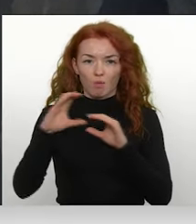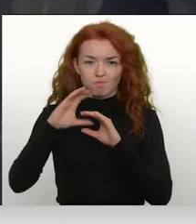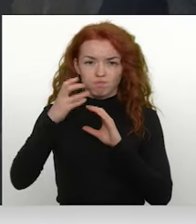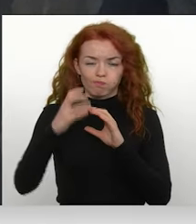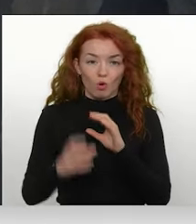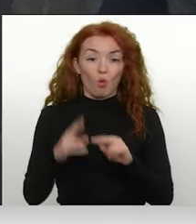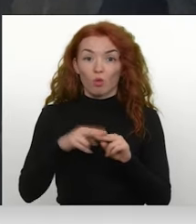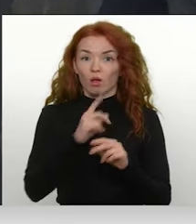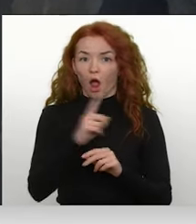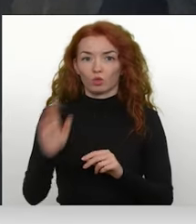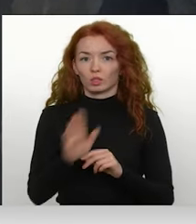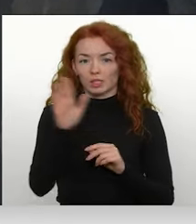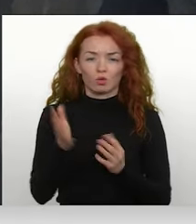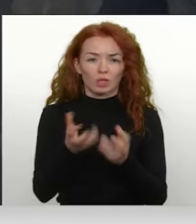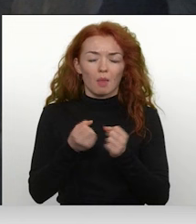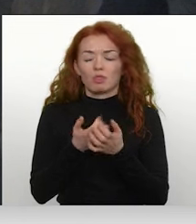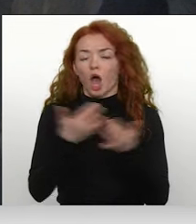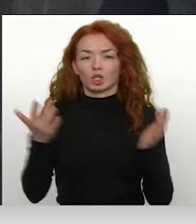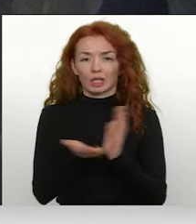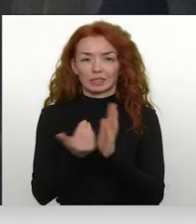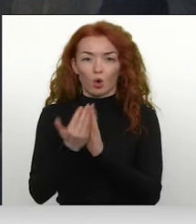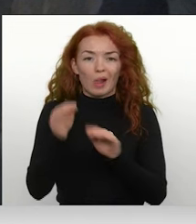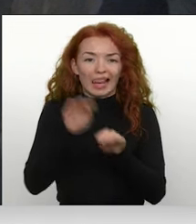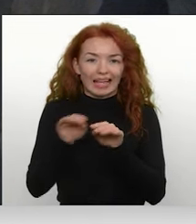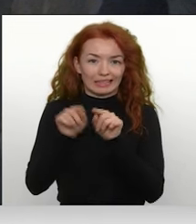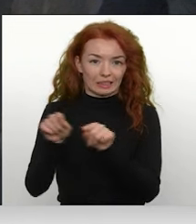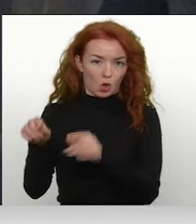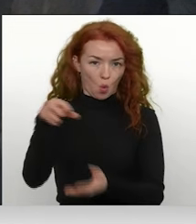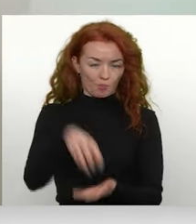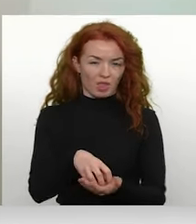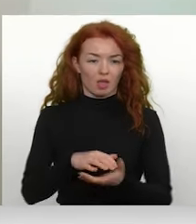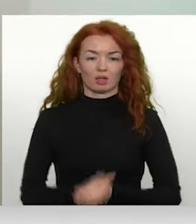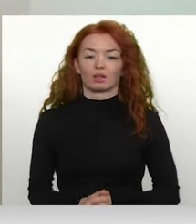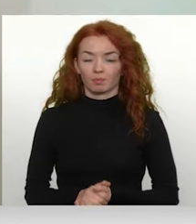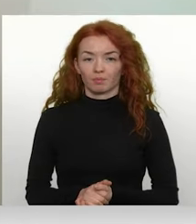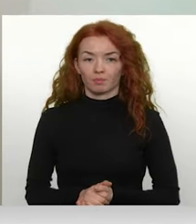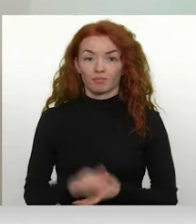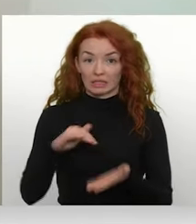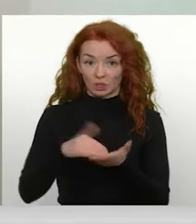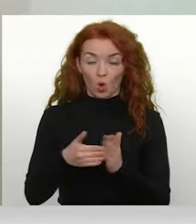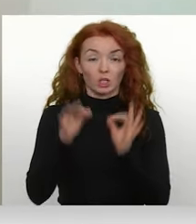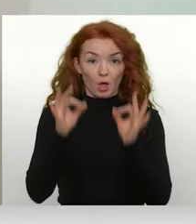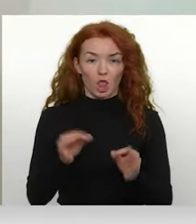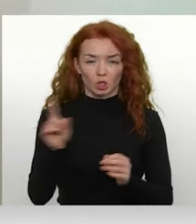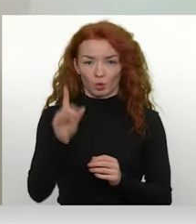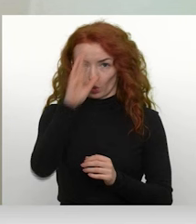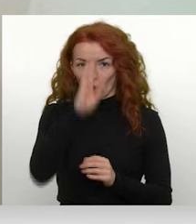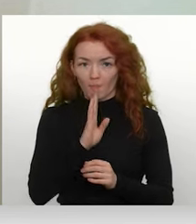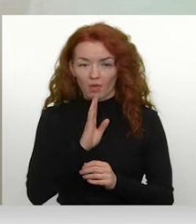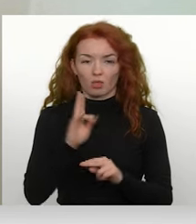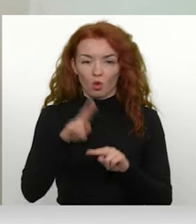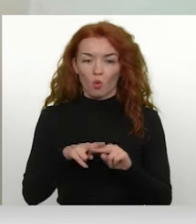Un katru dienu saņem desmitiem izsaukumu uz līdzīgiem objektiem. Situācija patiešām ir nopietna un